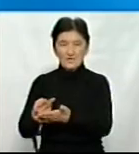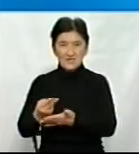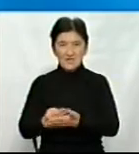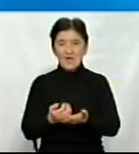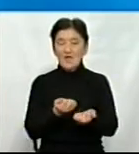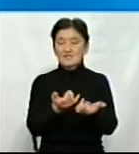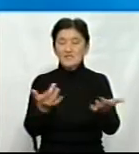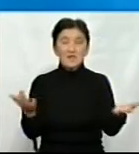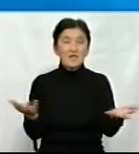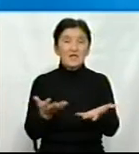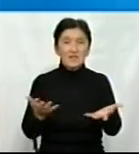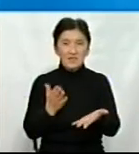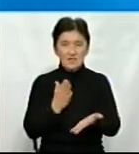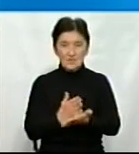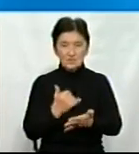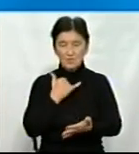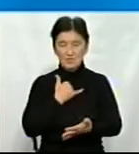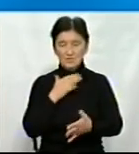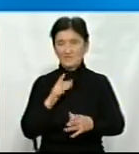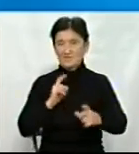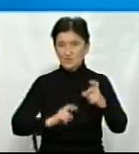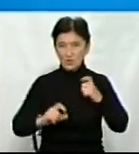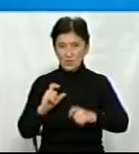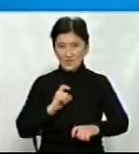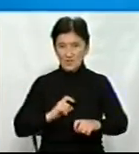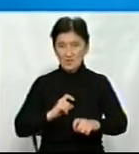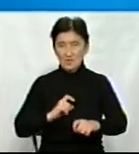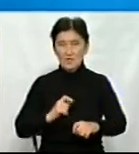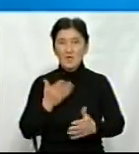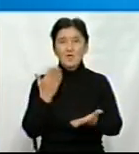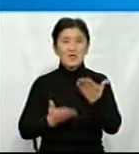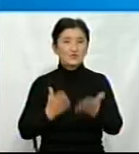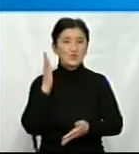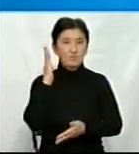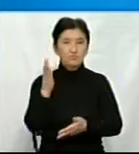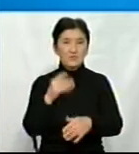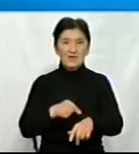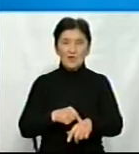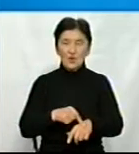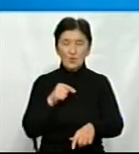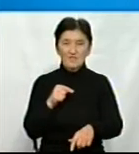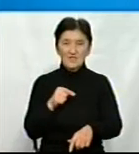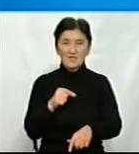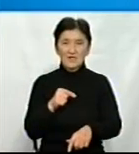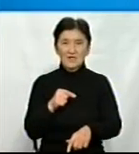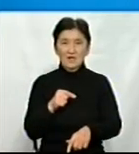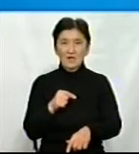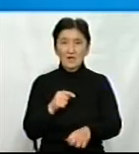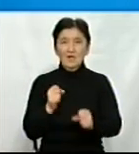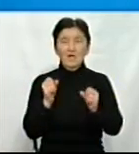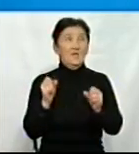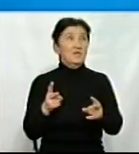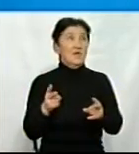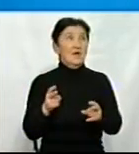всі ті сорти, які є в насінності в інституті і досі не в господарствах наших, як, що буде реагувати. Як правило,